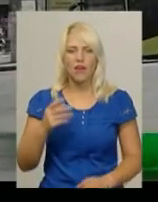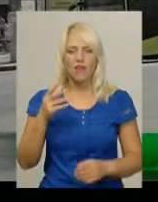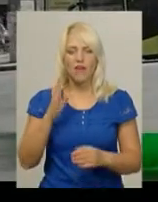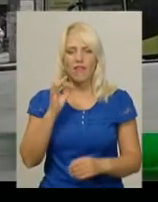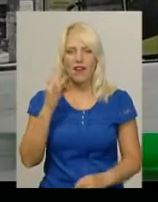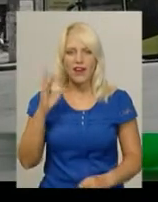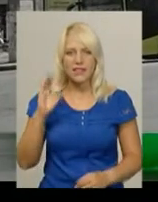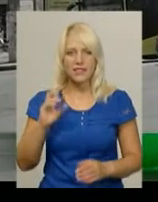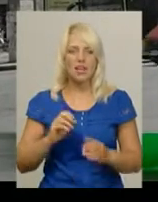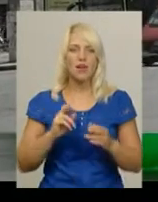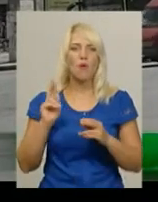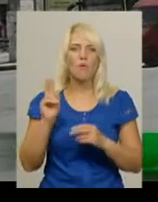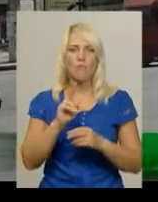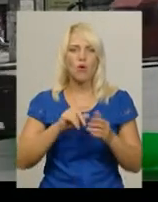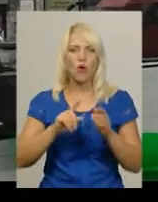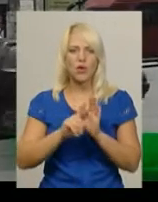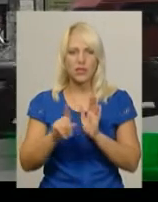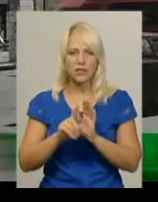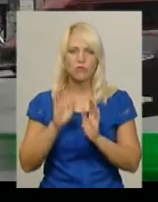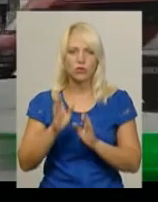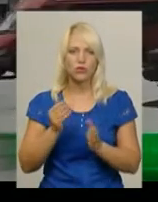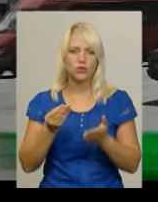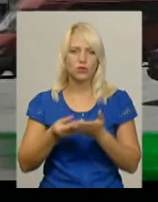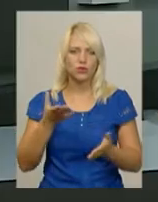проїзд у громадському транспорті обласного центру здорожчає.